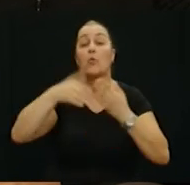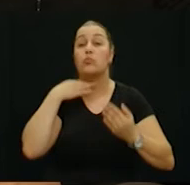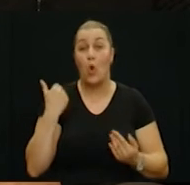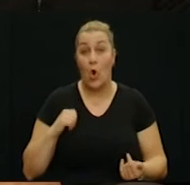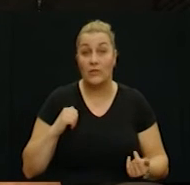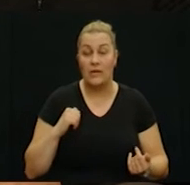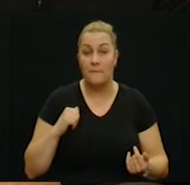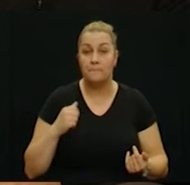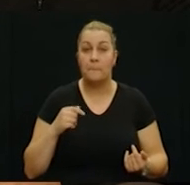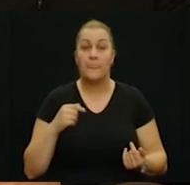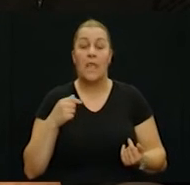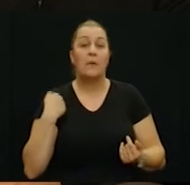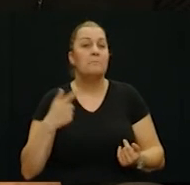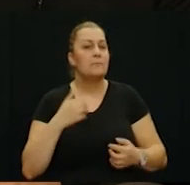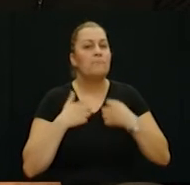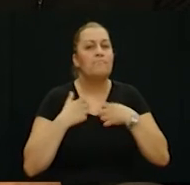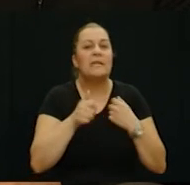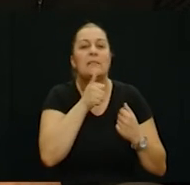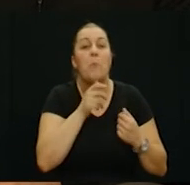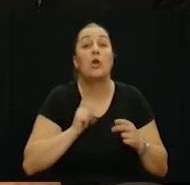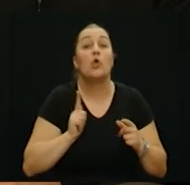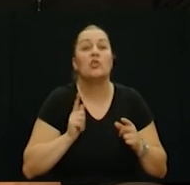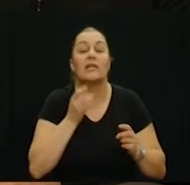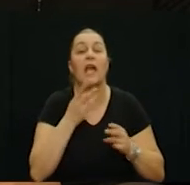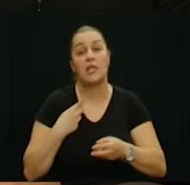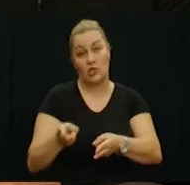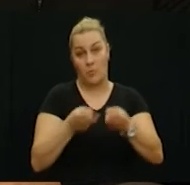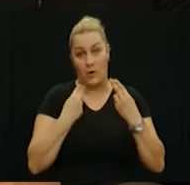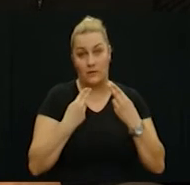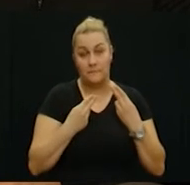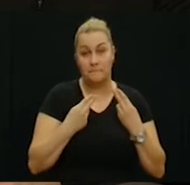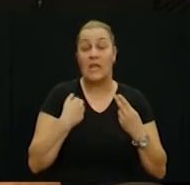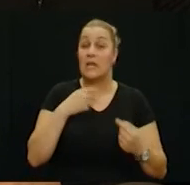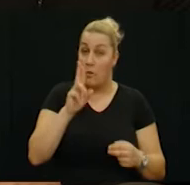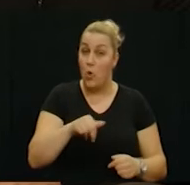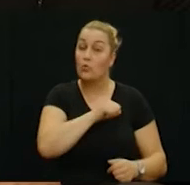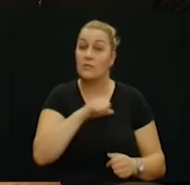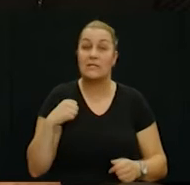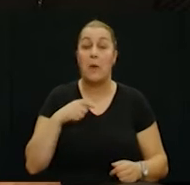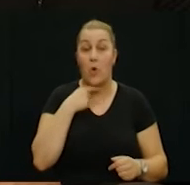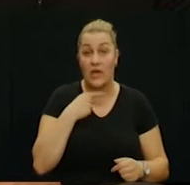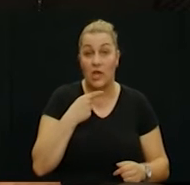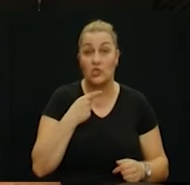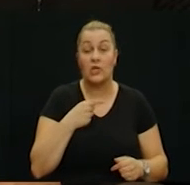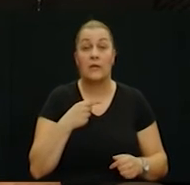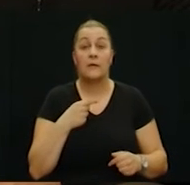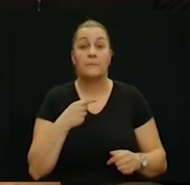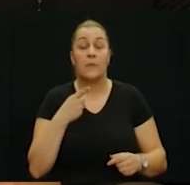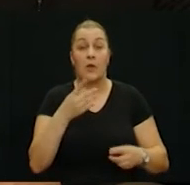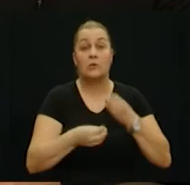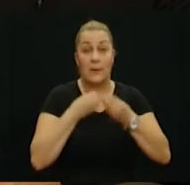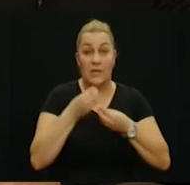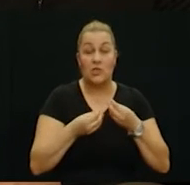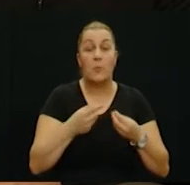i jednostavno nismo mogli dočekati kada ćemo stupiti nogom u njega ja mogu samo reći evo to ću